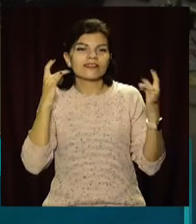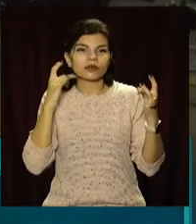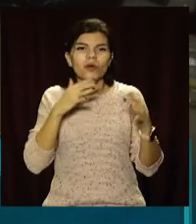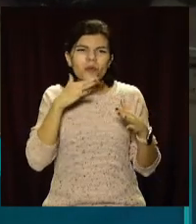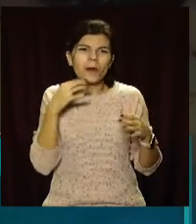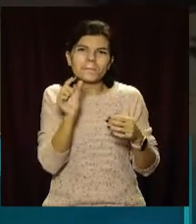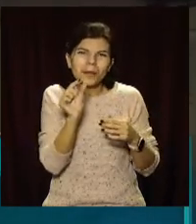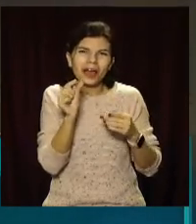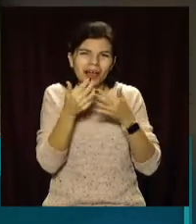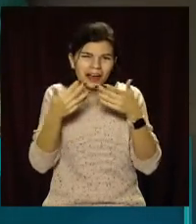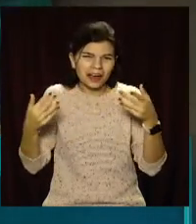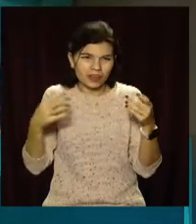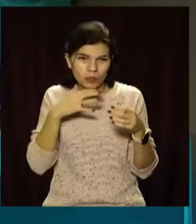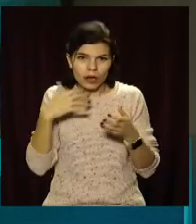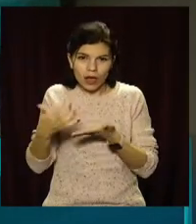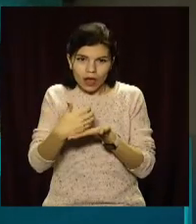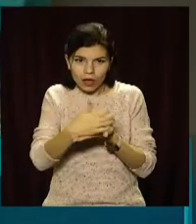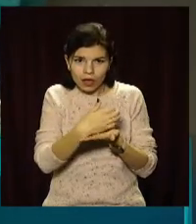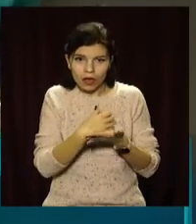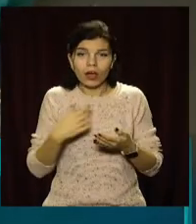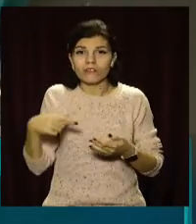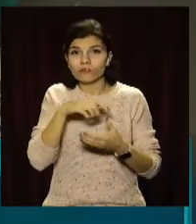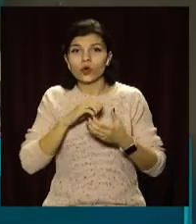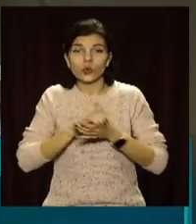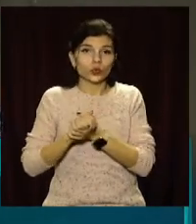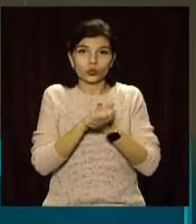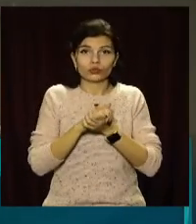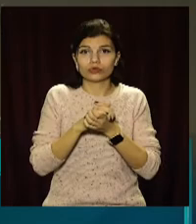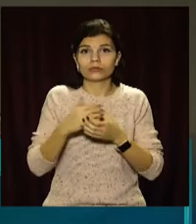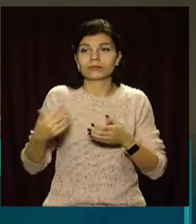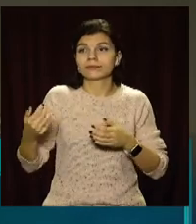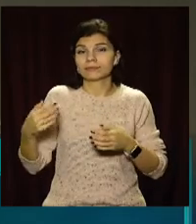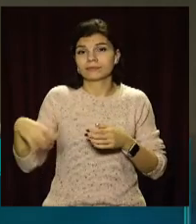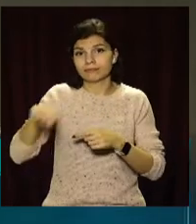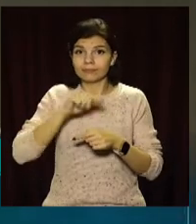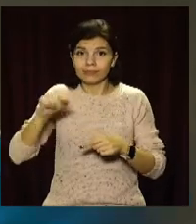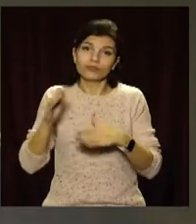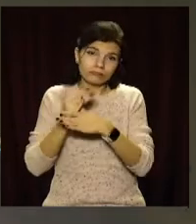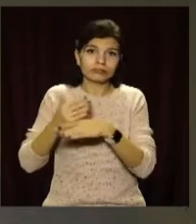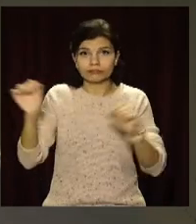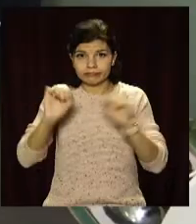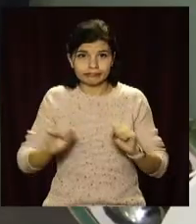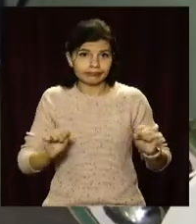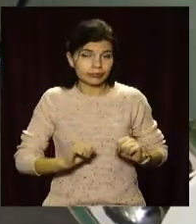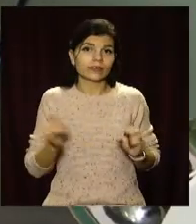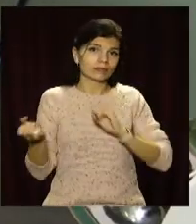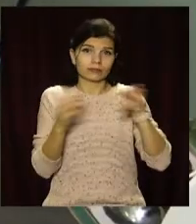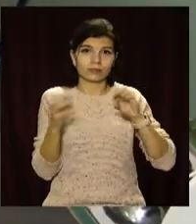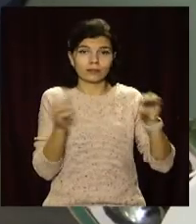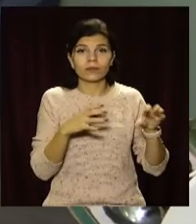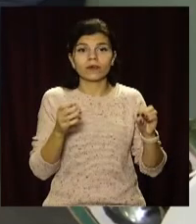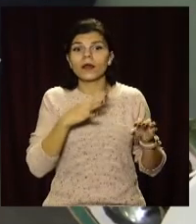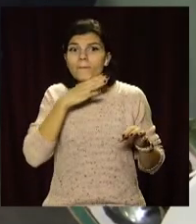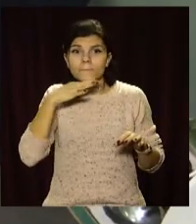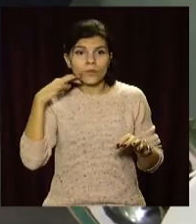збільств. Ми зараз наводимо дуже організований, дружний порядок. І потім це все нам буде вивезти. За два десятки